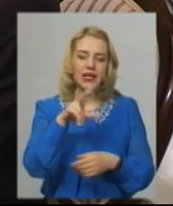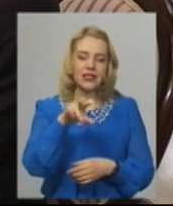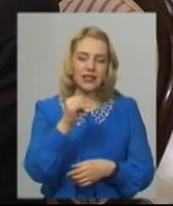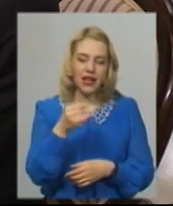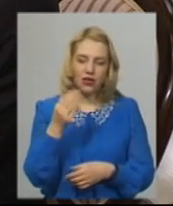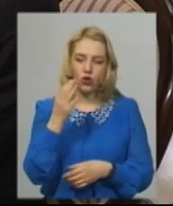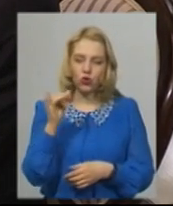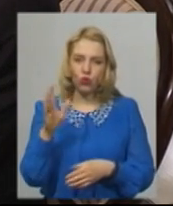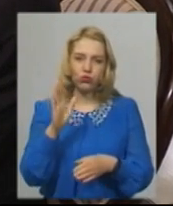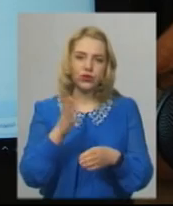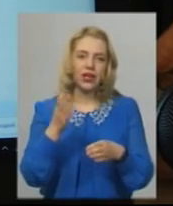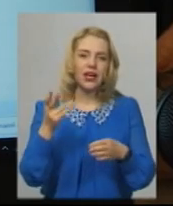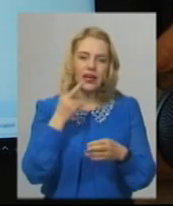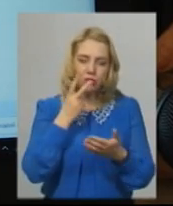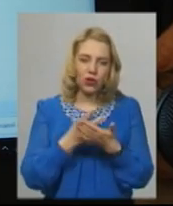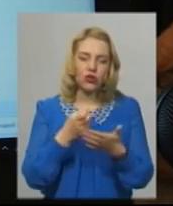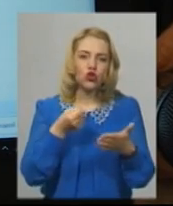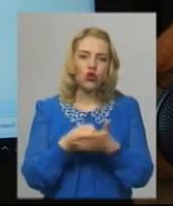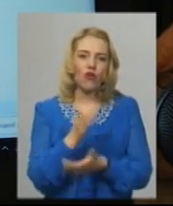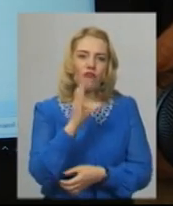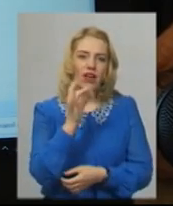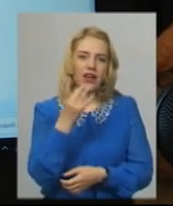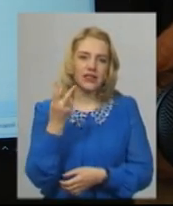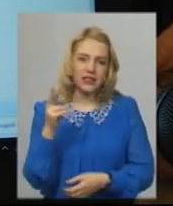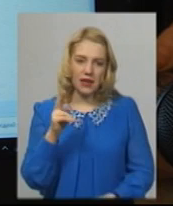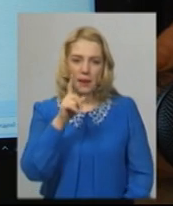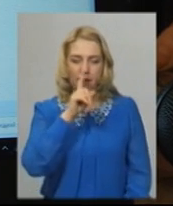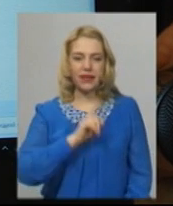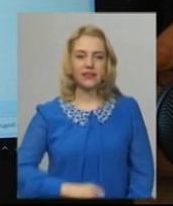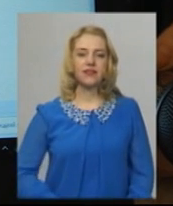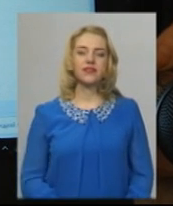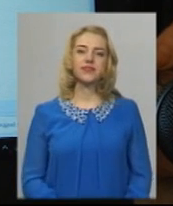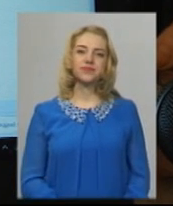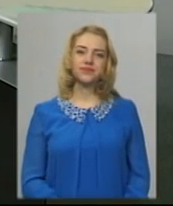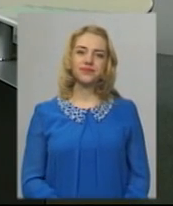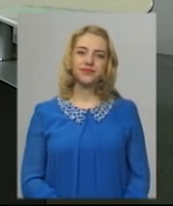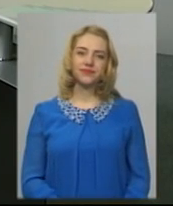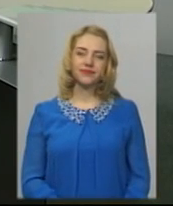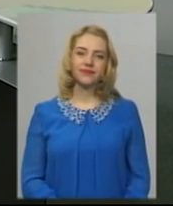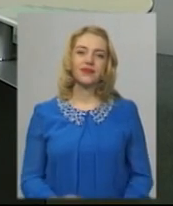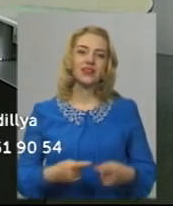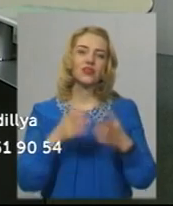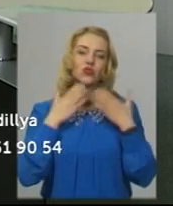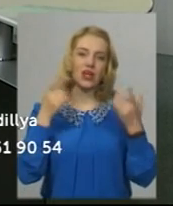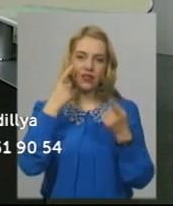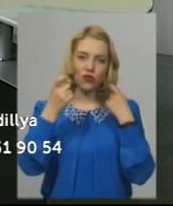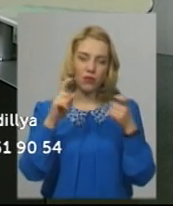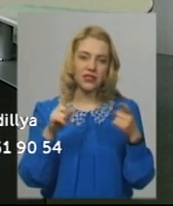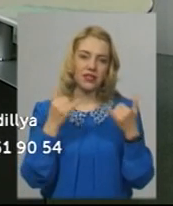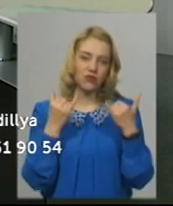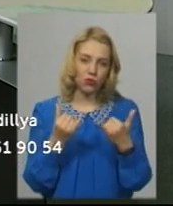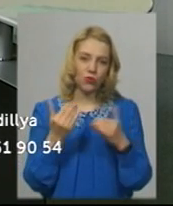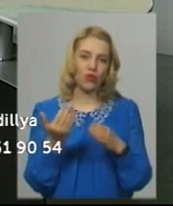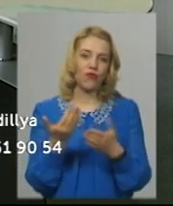до вересня місяця. Тетяна Ворожцова, Олександр Горішевський. Новини на Суспільному. Хмельницький. Це остання інформація. Цього